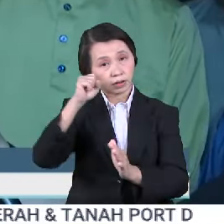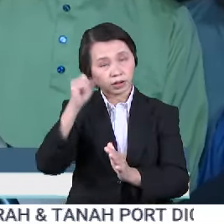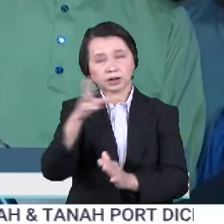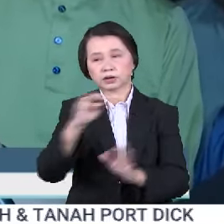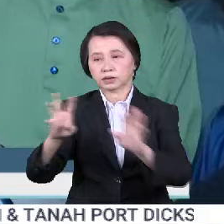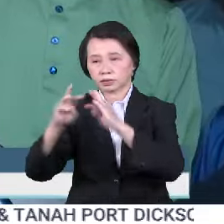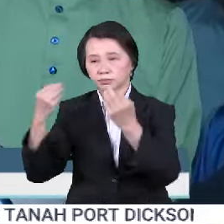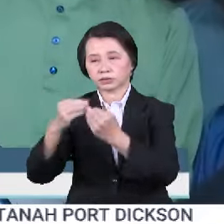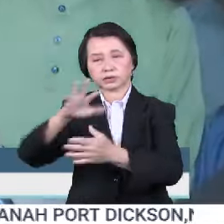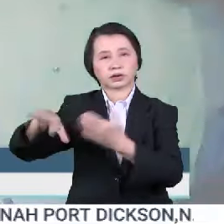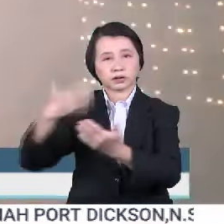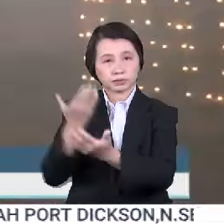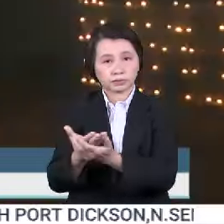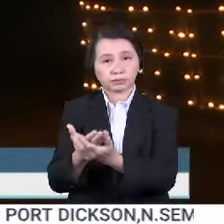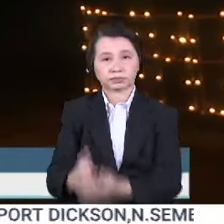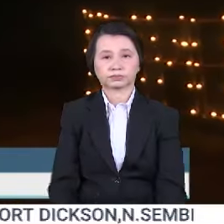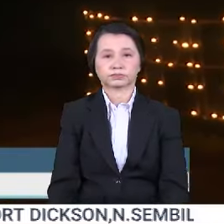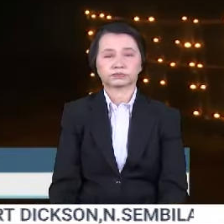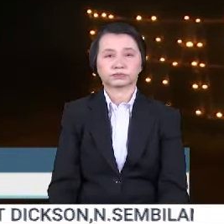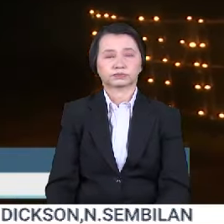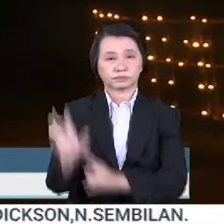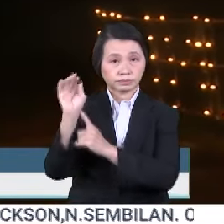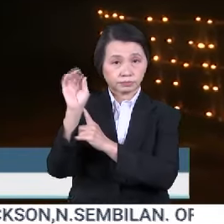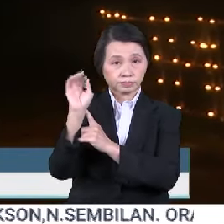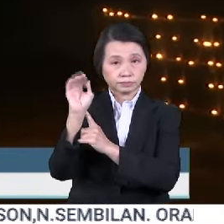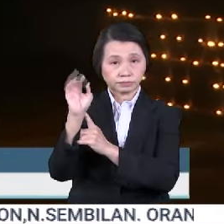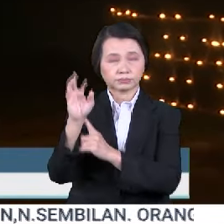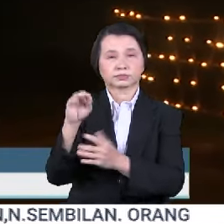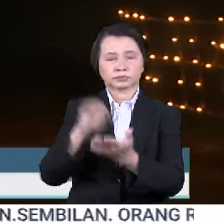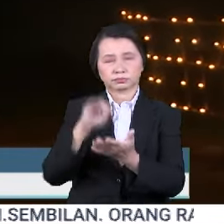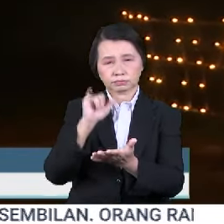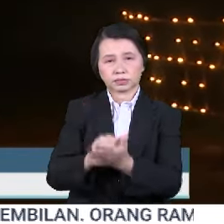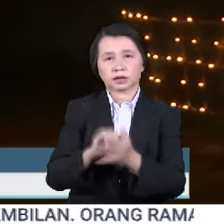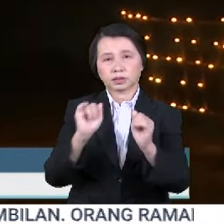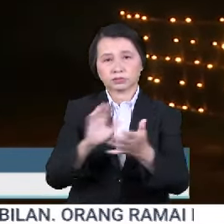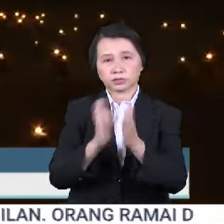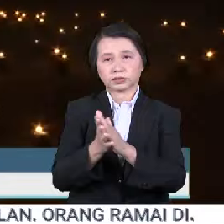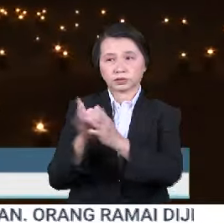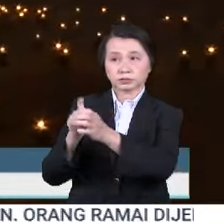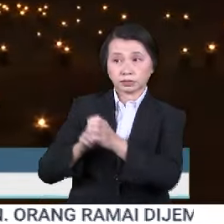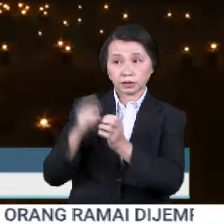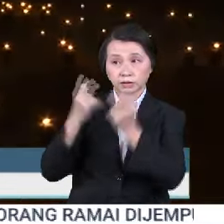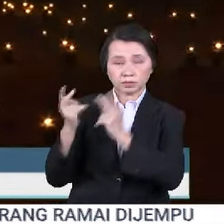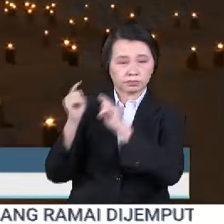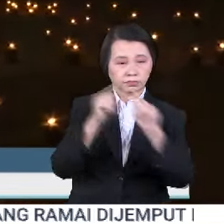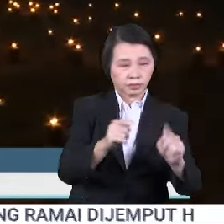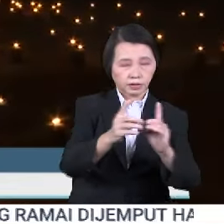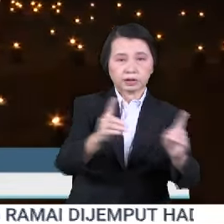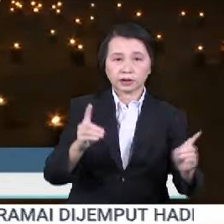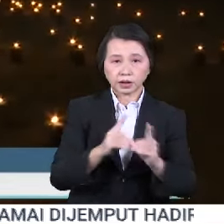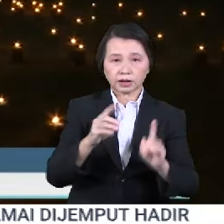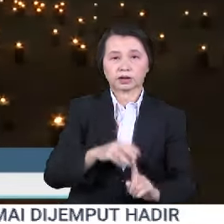masyarakat keseluruhannya. Pemasangan lampu pelita atau bersulu diakini mampu menjadi tarikan pengunjung ke daerah berkenaan